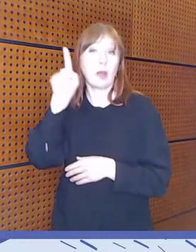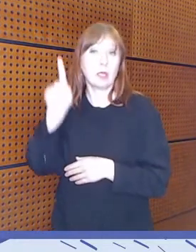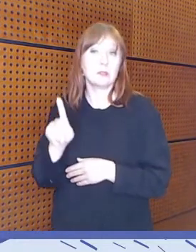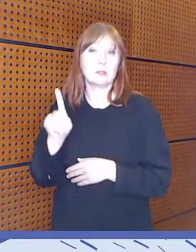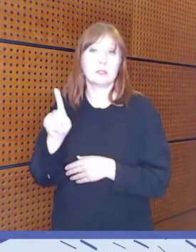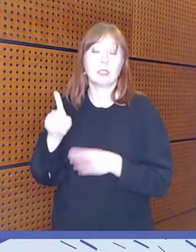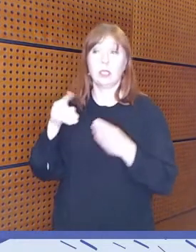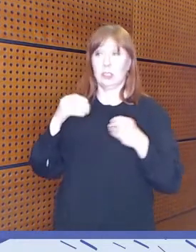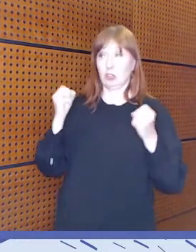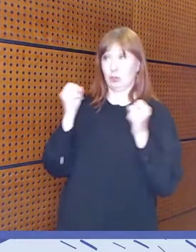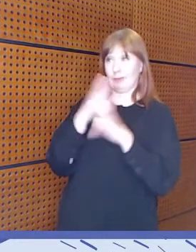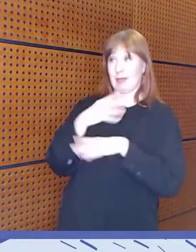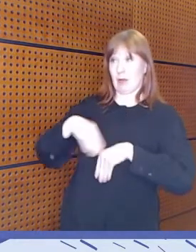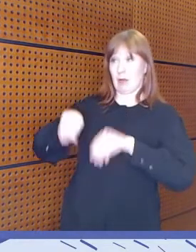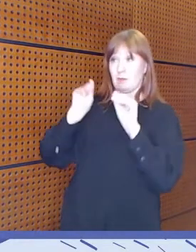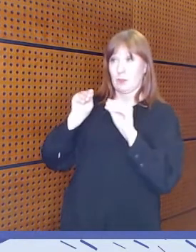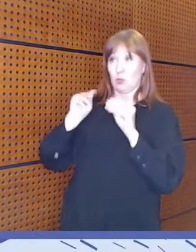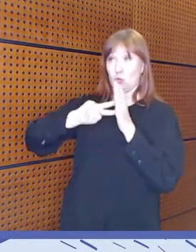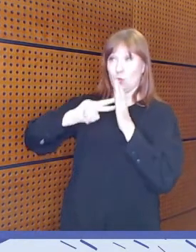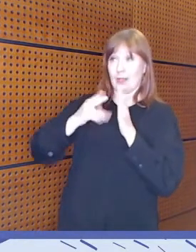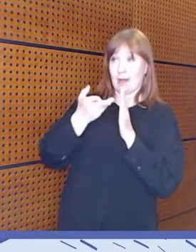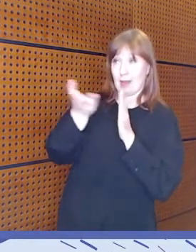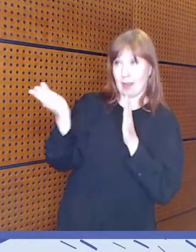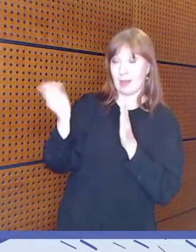mediakasvatusta ja medialukutaidon kehittämistä.